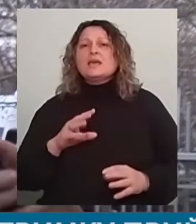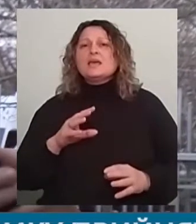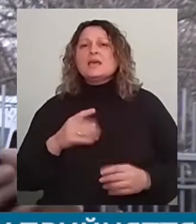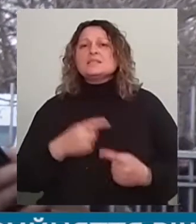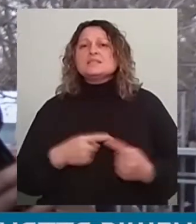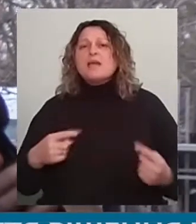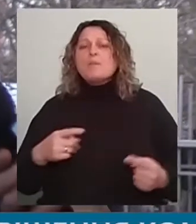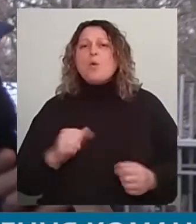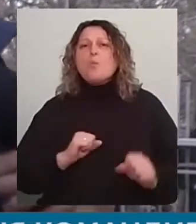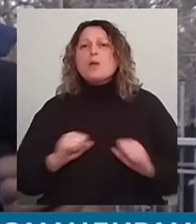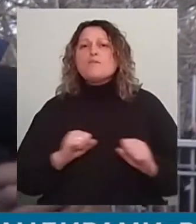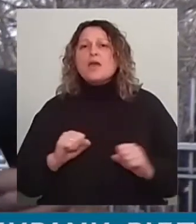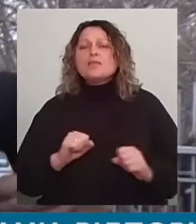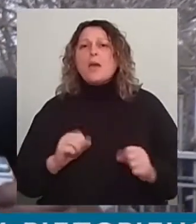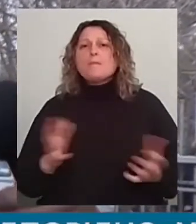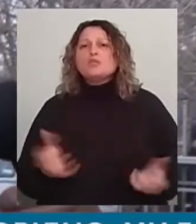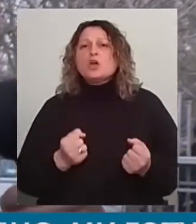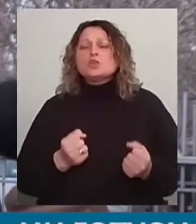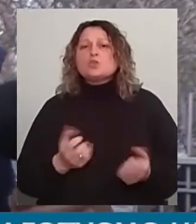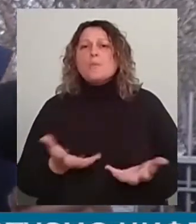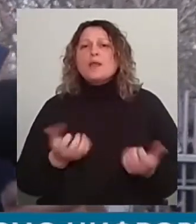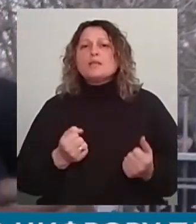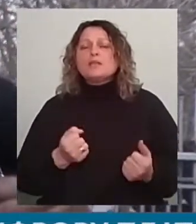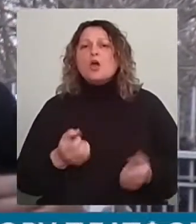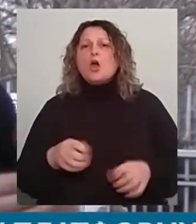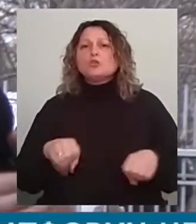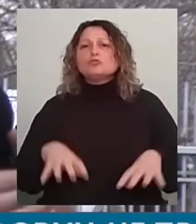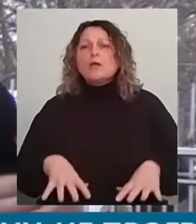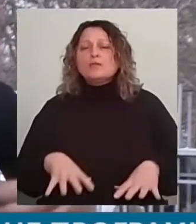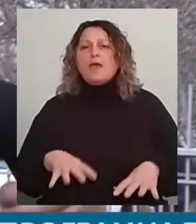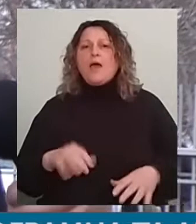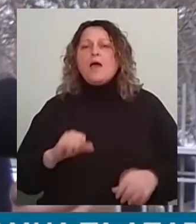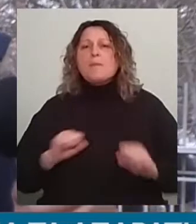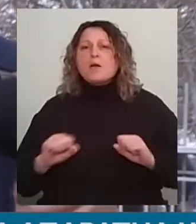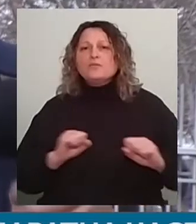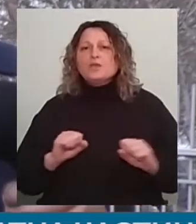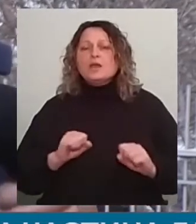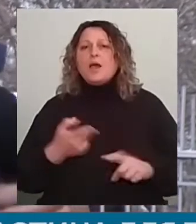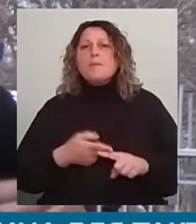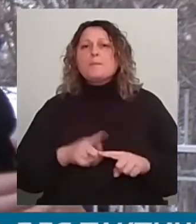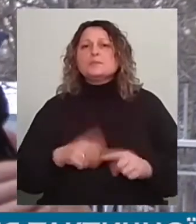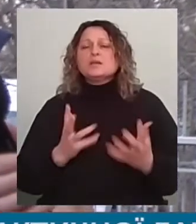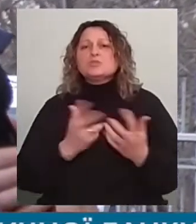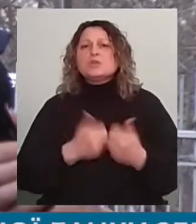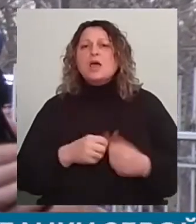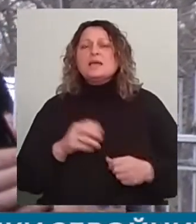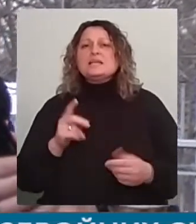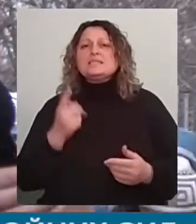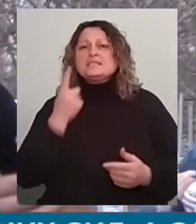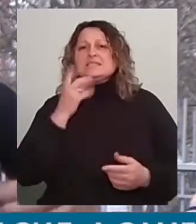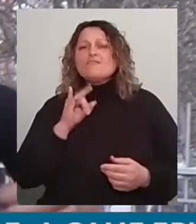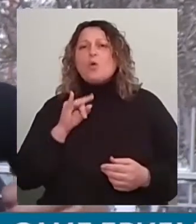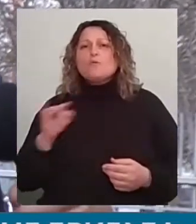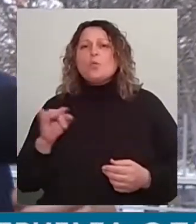підтримку прийняття рішення командирами. Ми готуваємо цифрову платформу, це і програмна, апаратна частина для